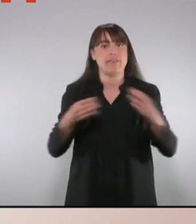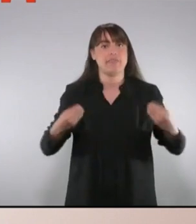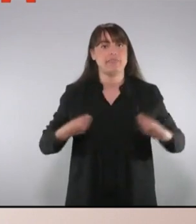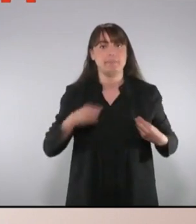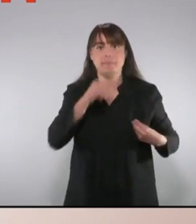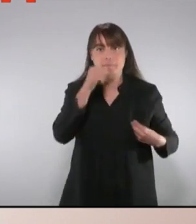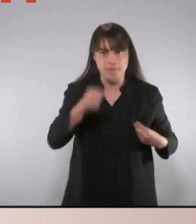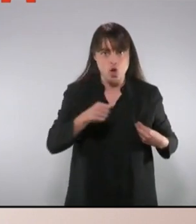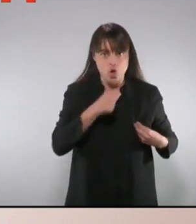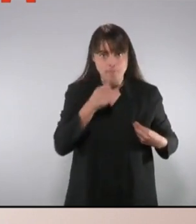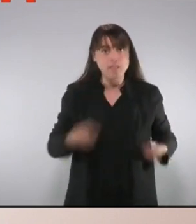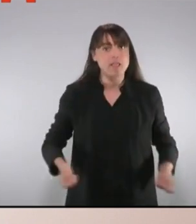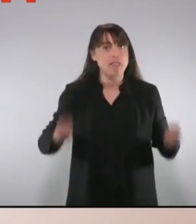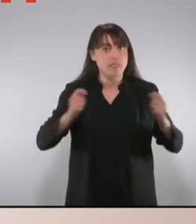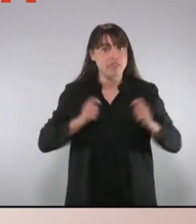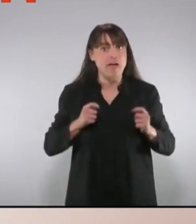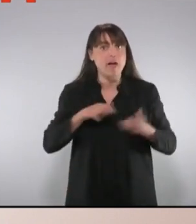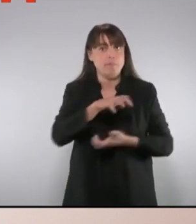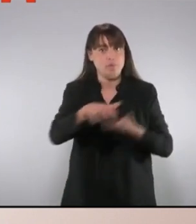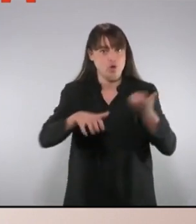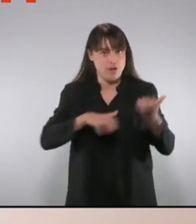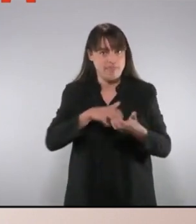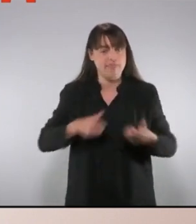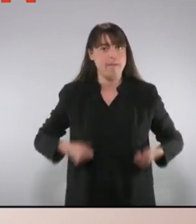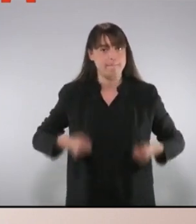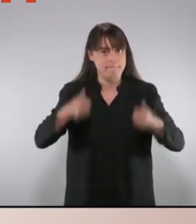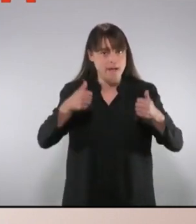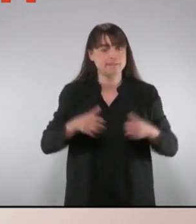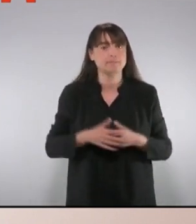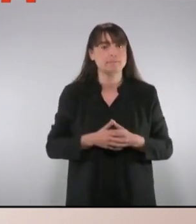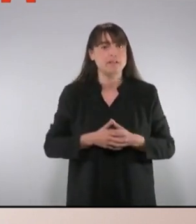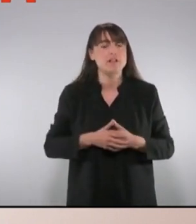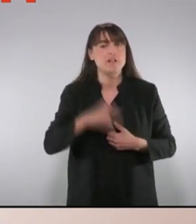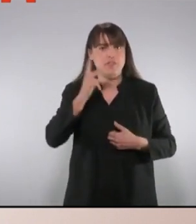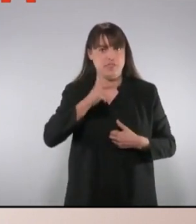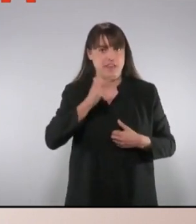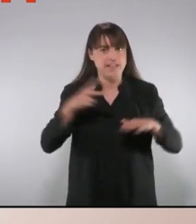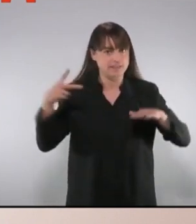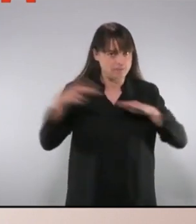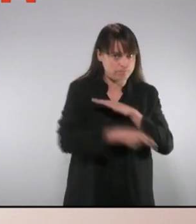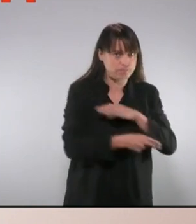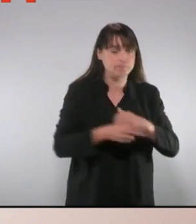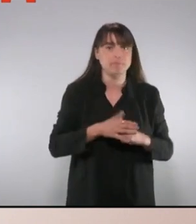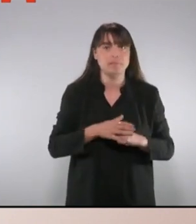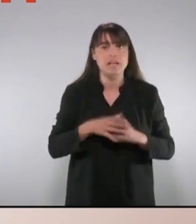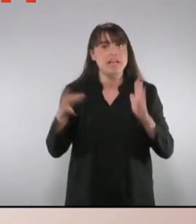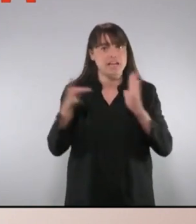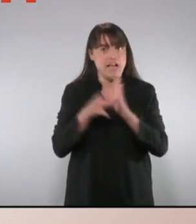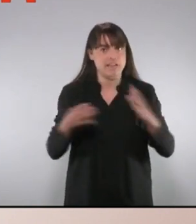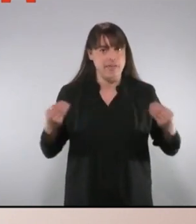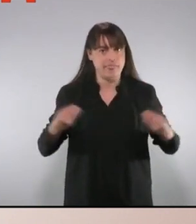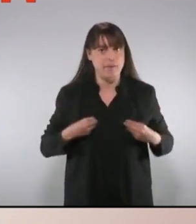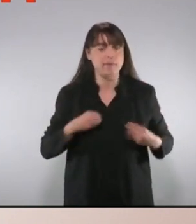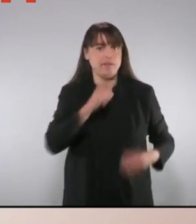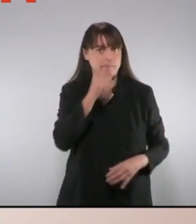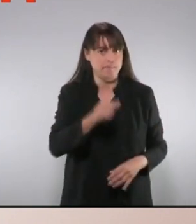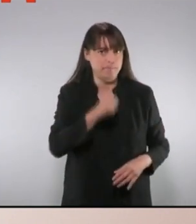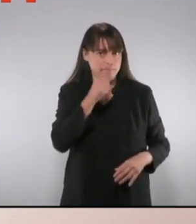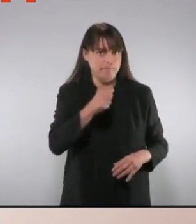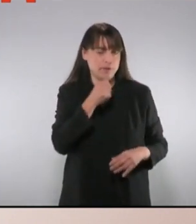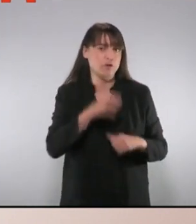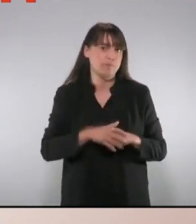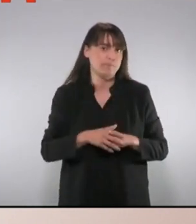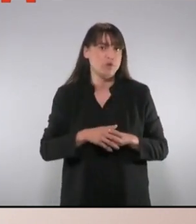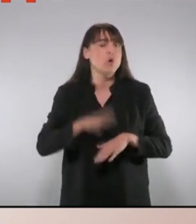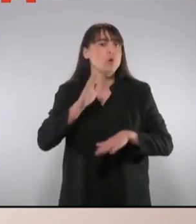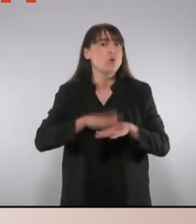conflictes i de les situacions de violència. Retallada de drets i empitjorament de les condicions de vida que, per sostenir aquest model